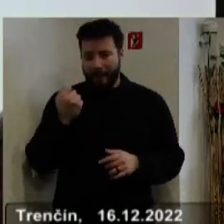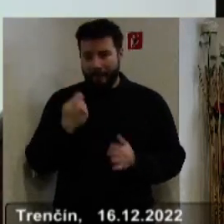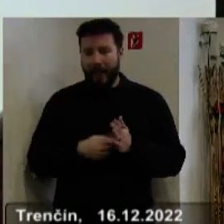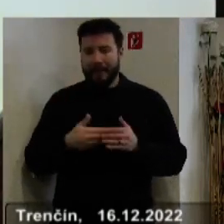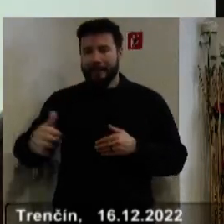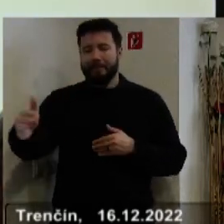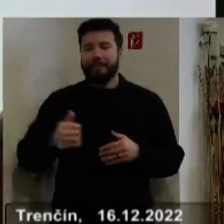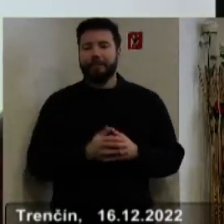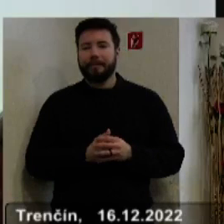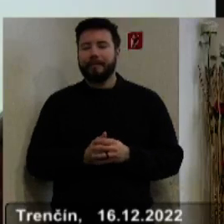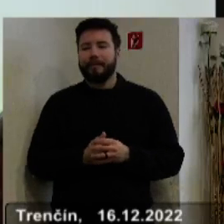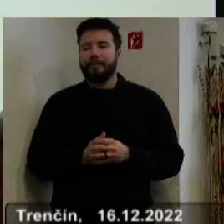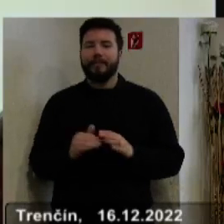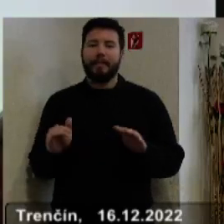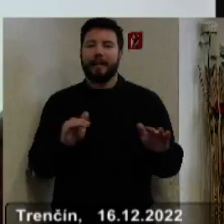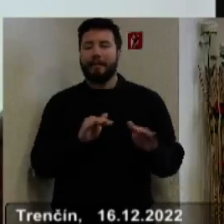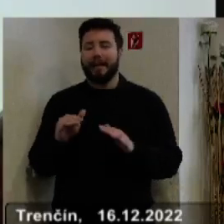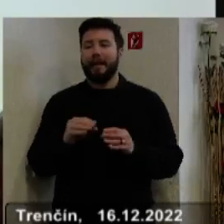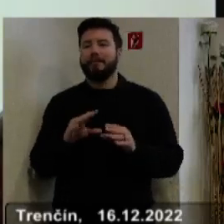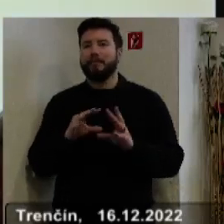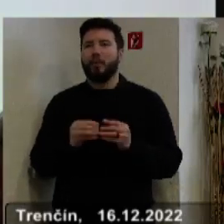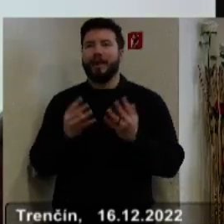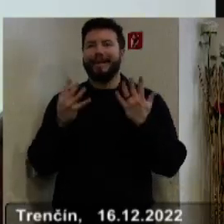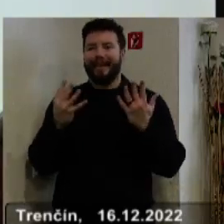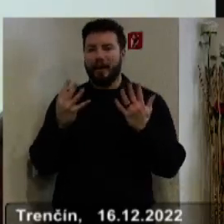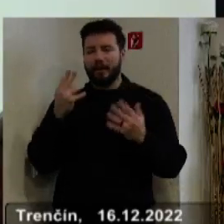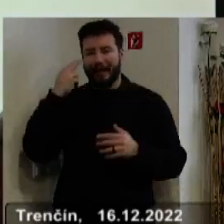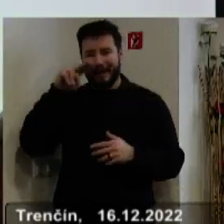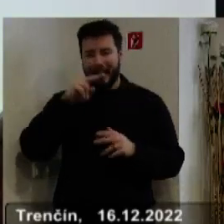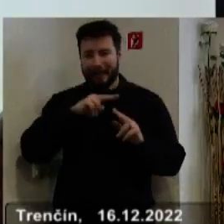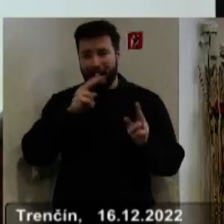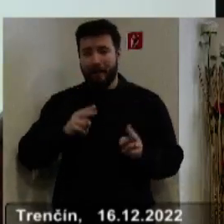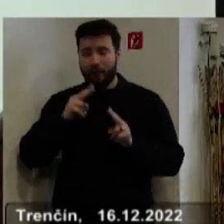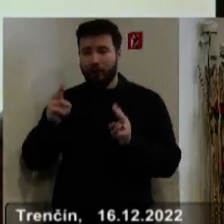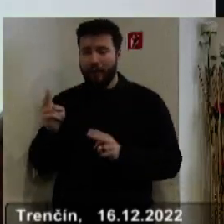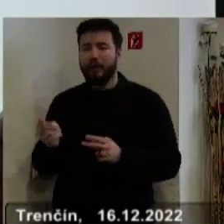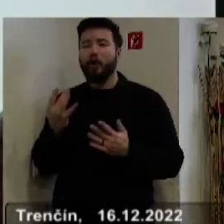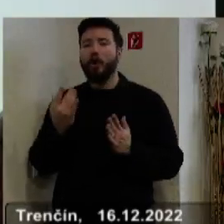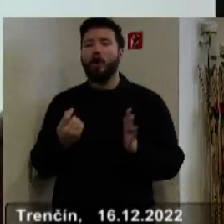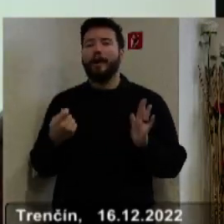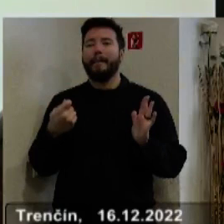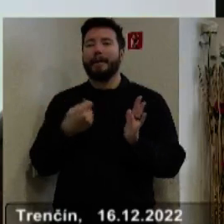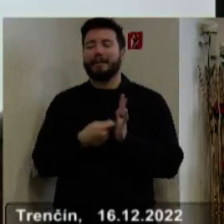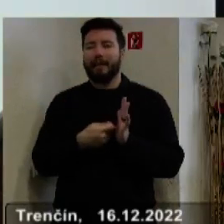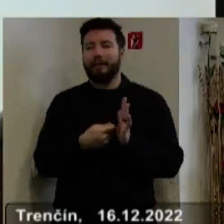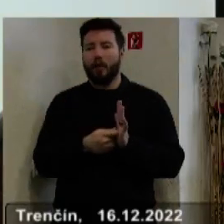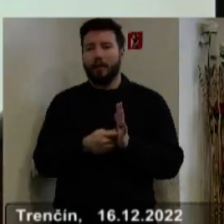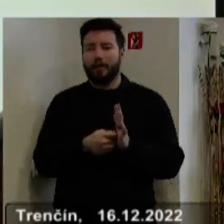v priemere, jedná sa v podstate o 9 internátov a tá výška príspevku je v priemere